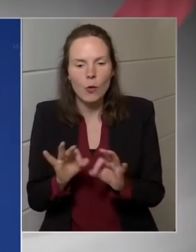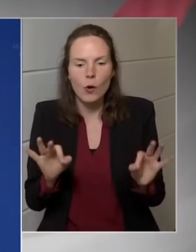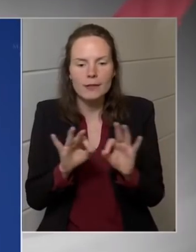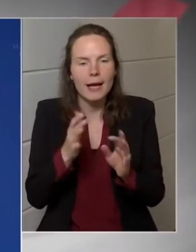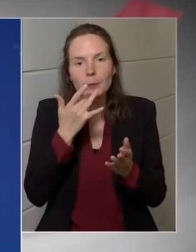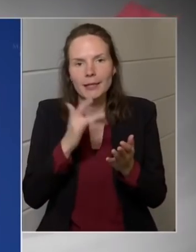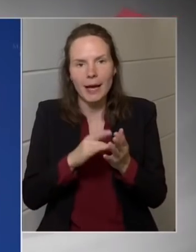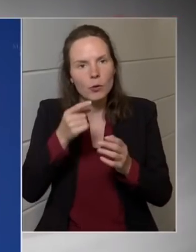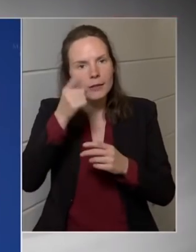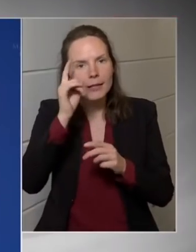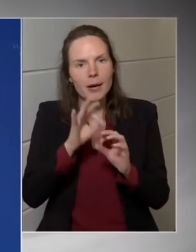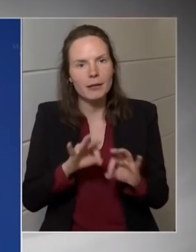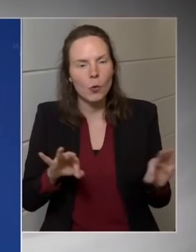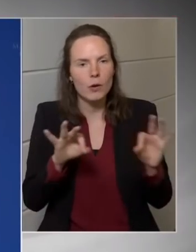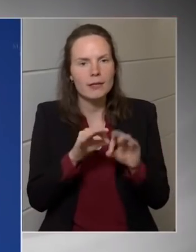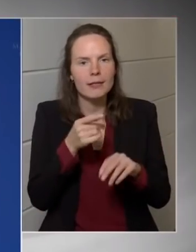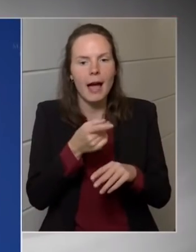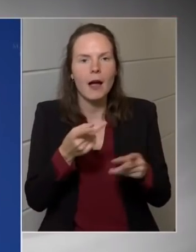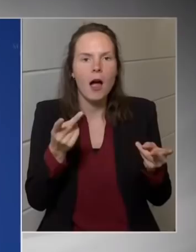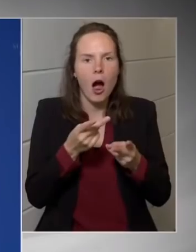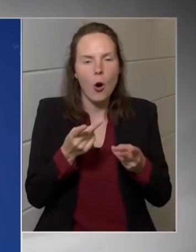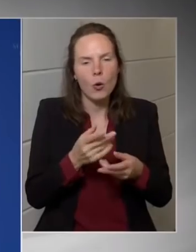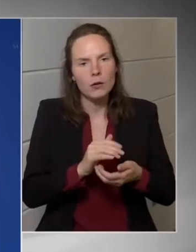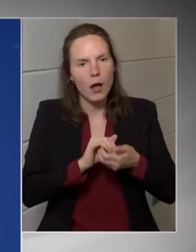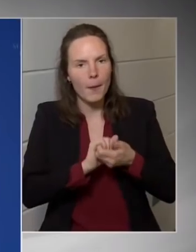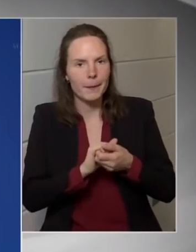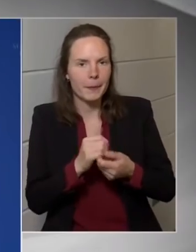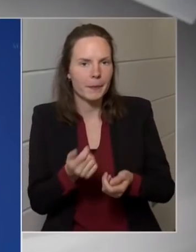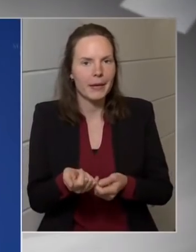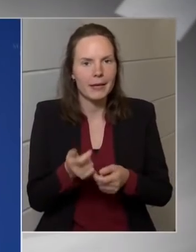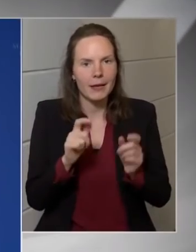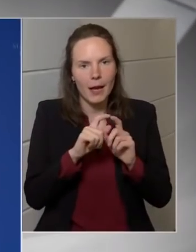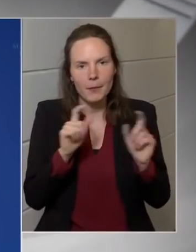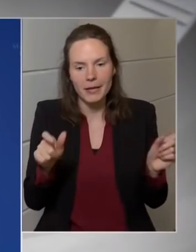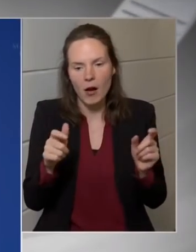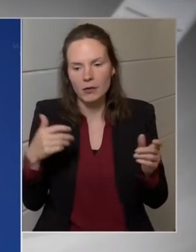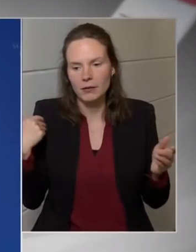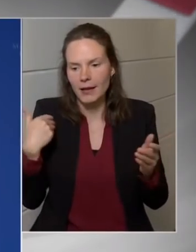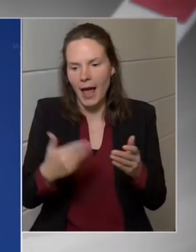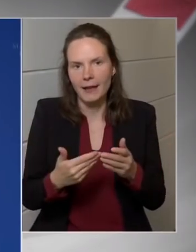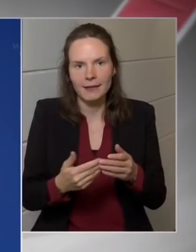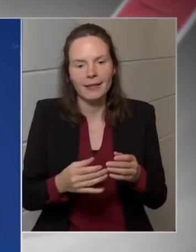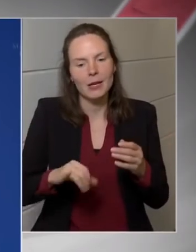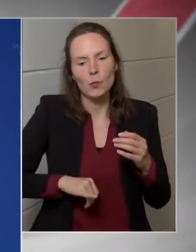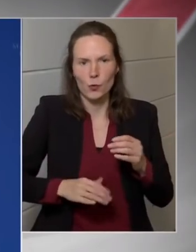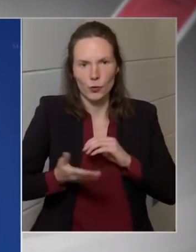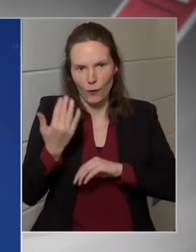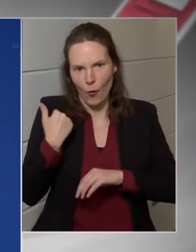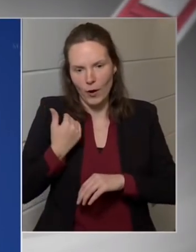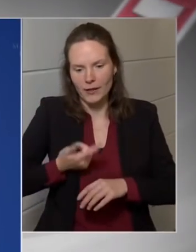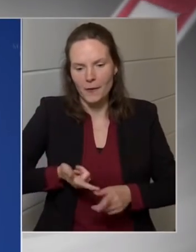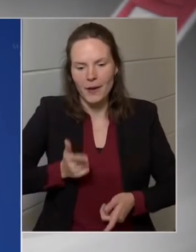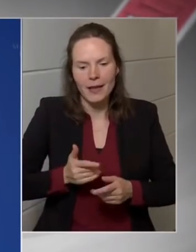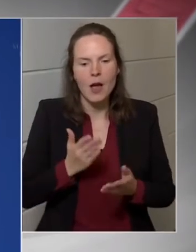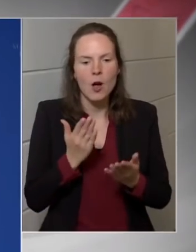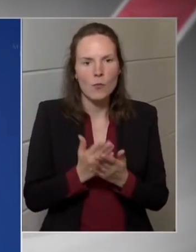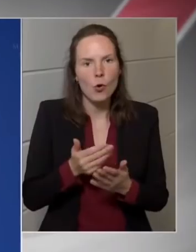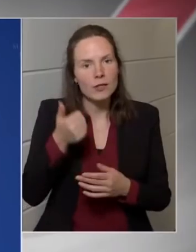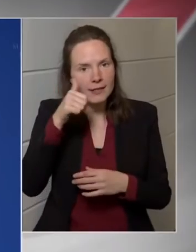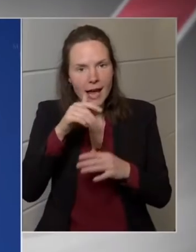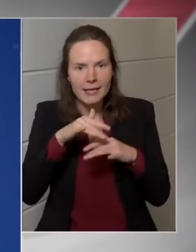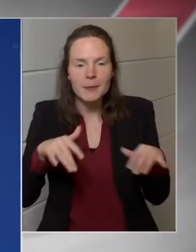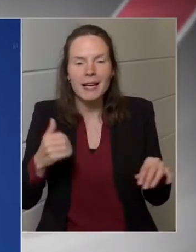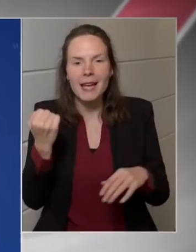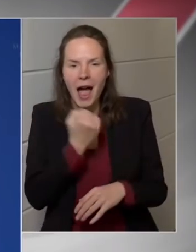vegyük példának, ahol a pacifizmus jegyében a fegyverkezés egészen az idei évig bűnnek számított, most pedig 100 milliárd eurós